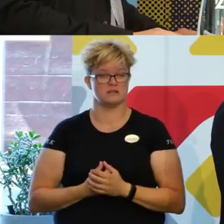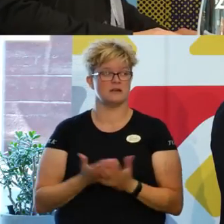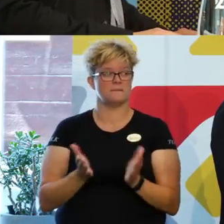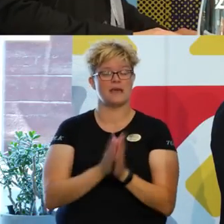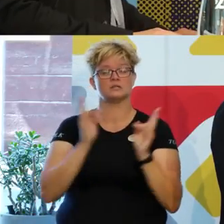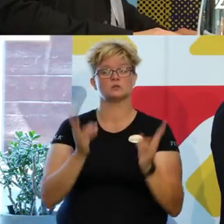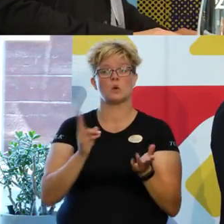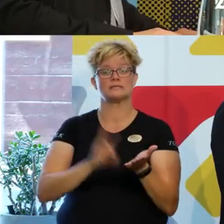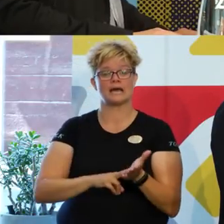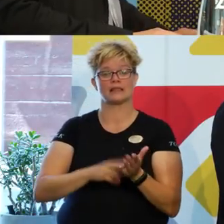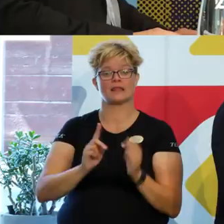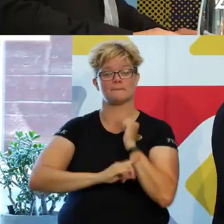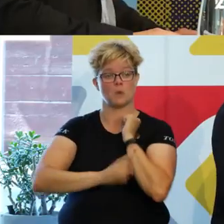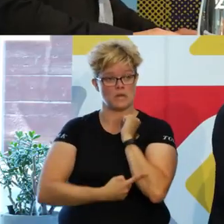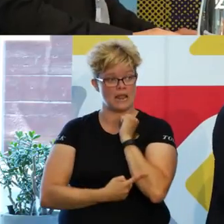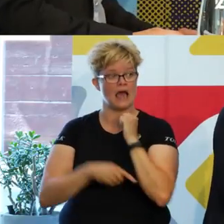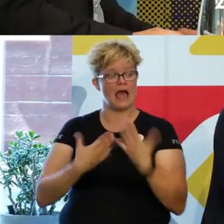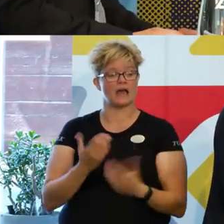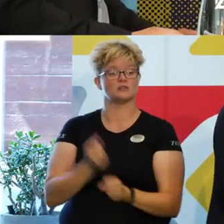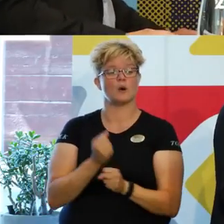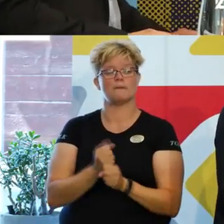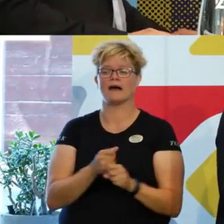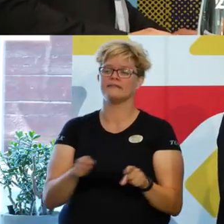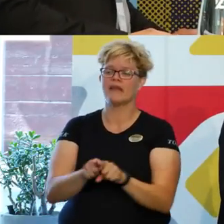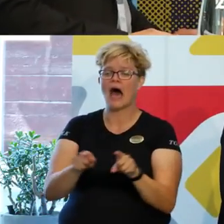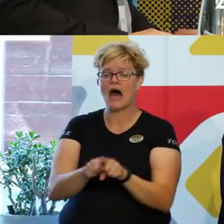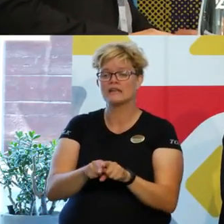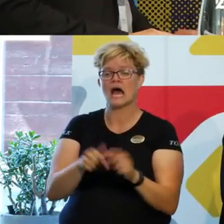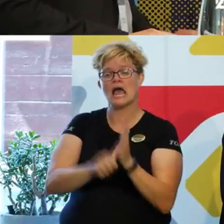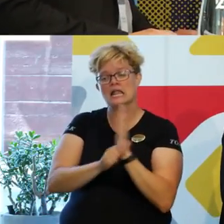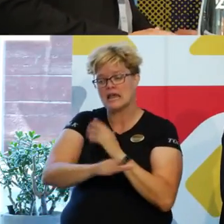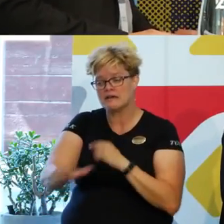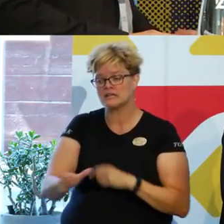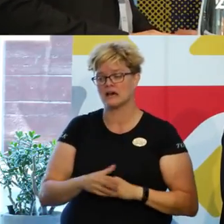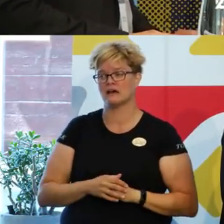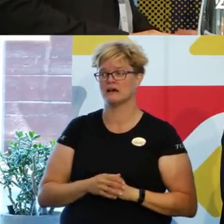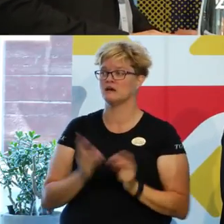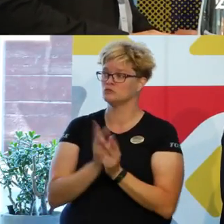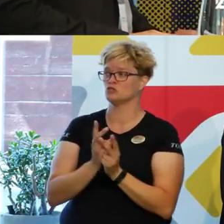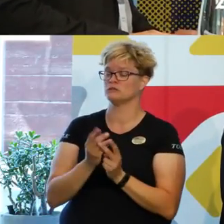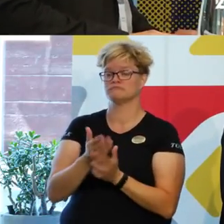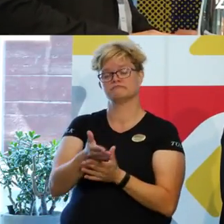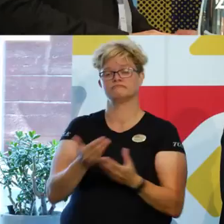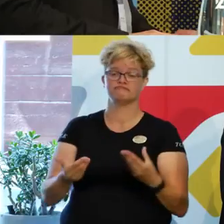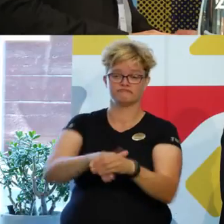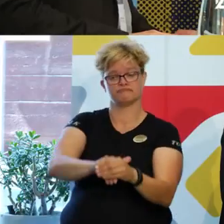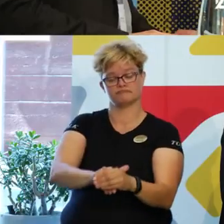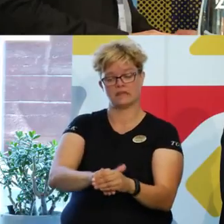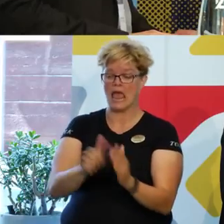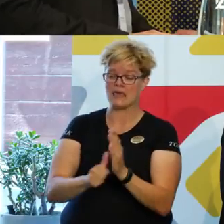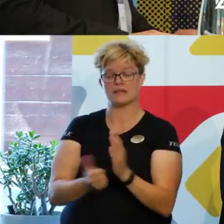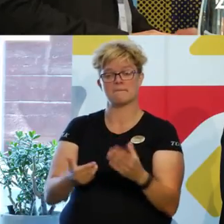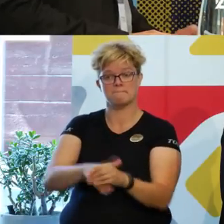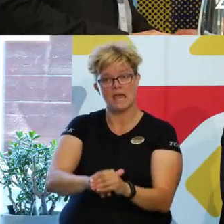SoSant-modellen är ju då att man arbetar ju tajt med eleverna. Så man har ju en delaktighet. Alltså eleverna är ju